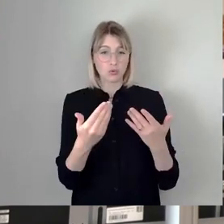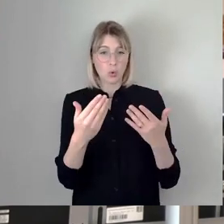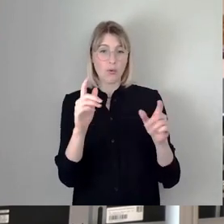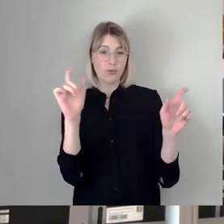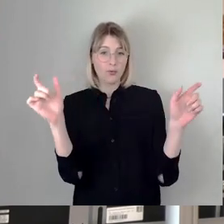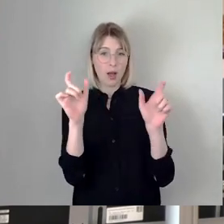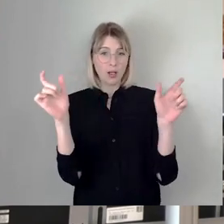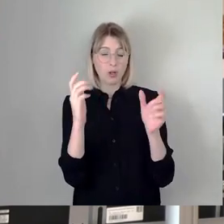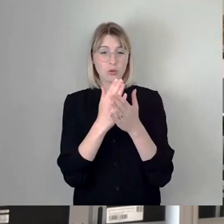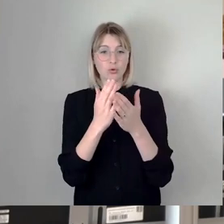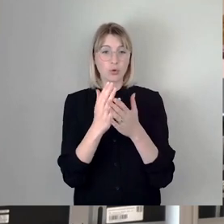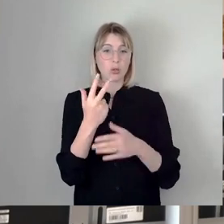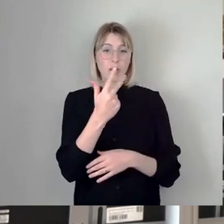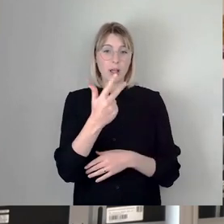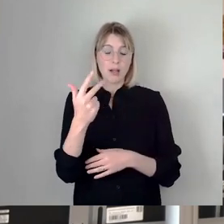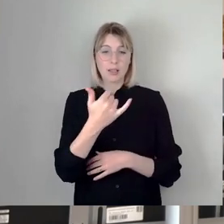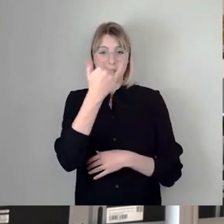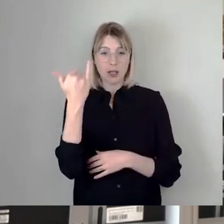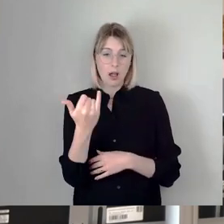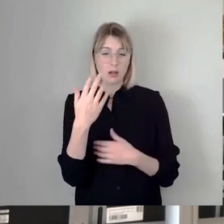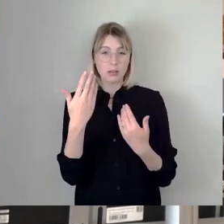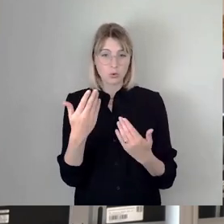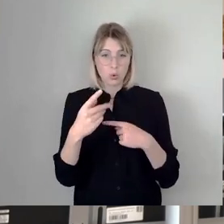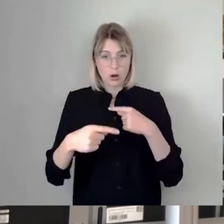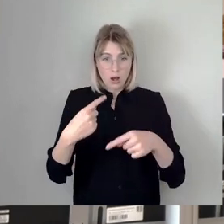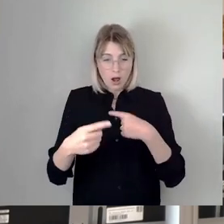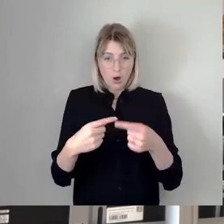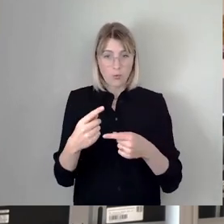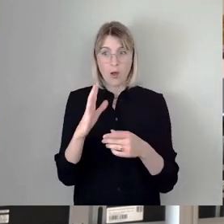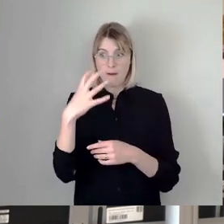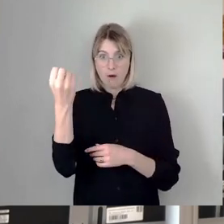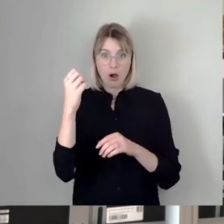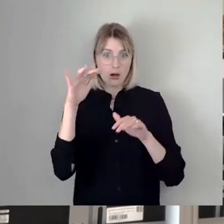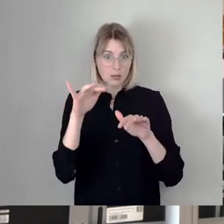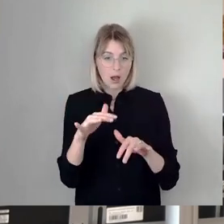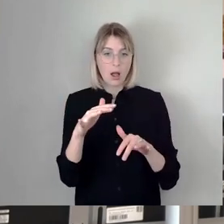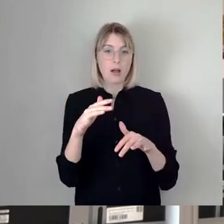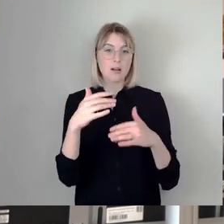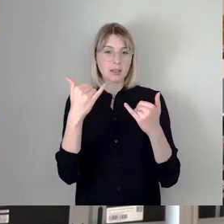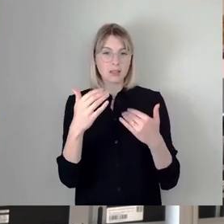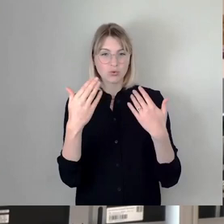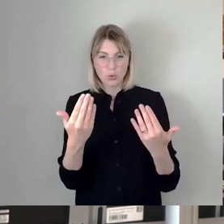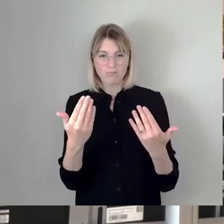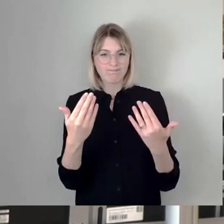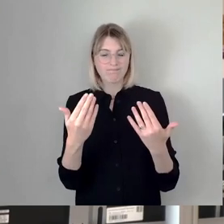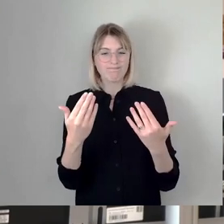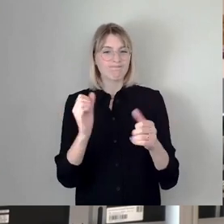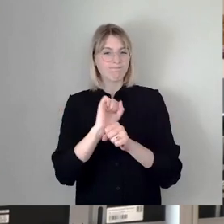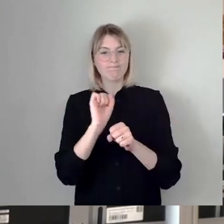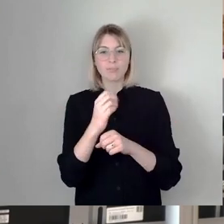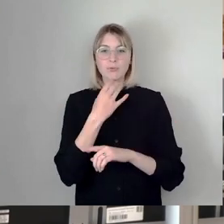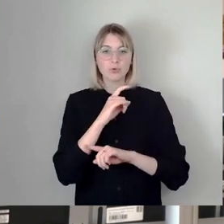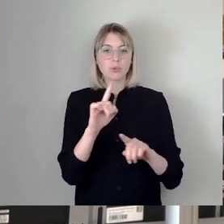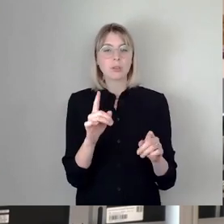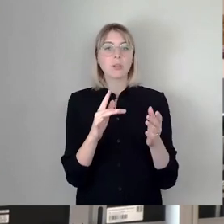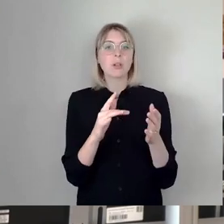Jahre gibt, mit großer Bedeutung und einem großen Erfolg in dieser Form ins Feuer zu stellen und im Übrigen habe ich auch große Zweifel, ob